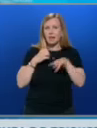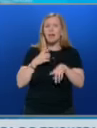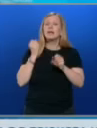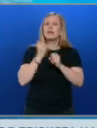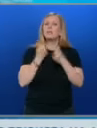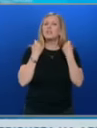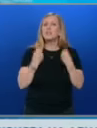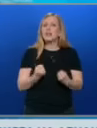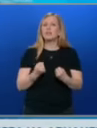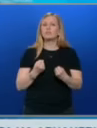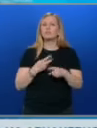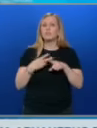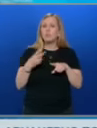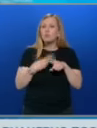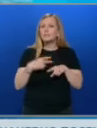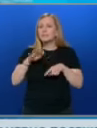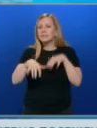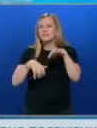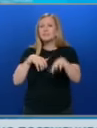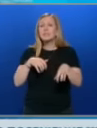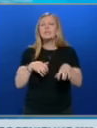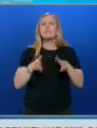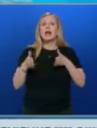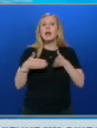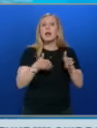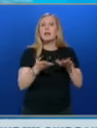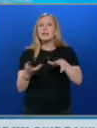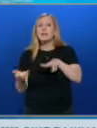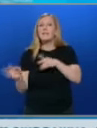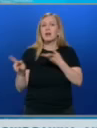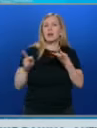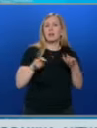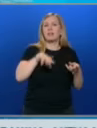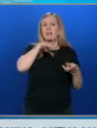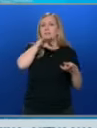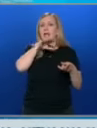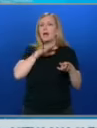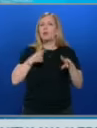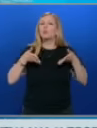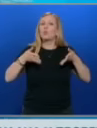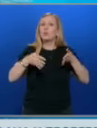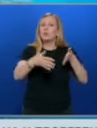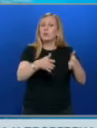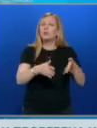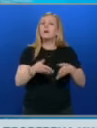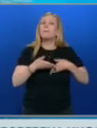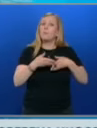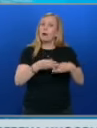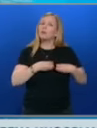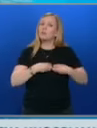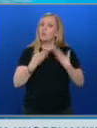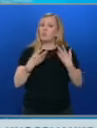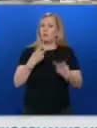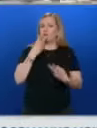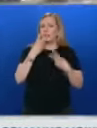за почистване на реките, които да се върнат в старите си корита. Помагат и доброволци за разчистване на дворовете. Репортаж на